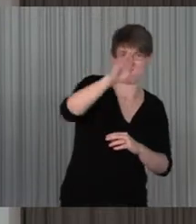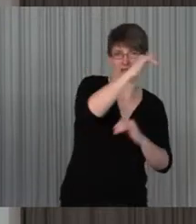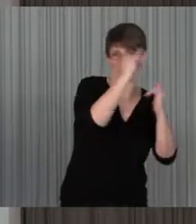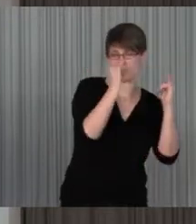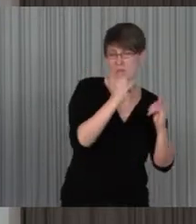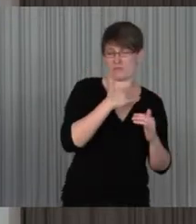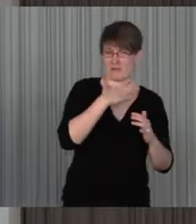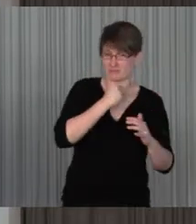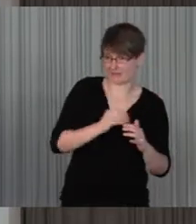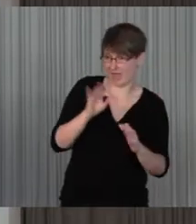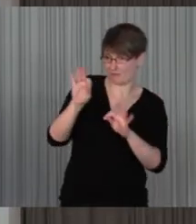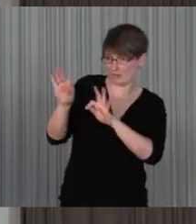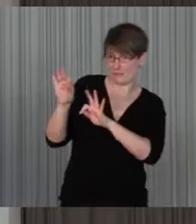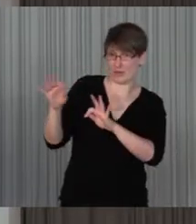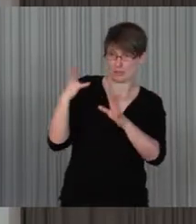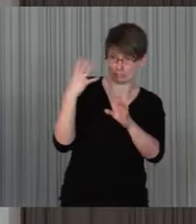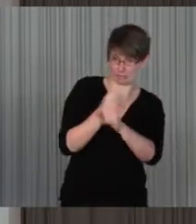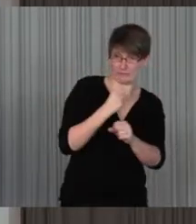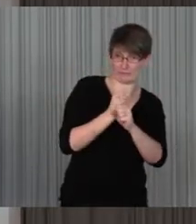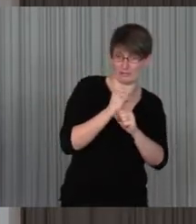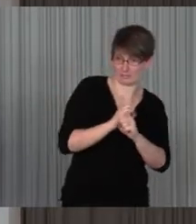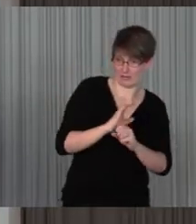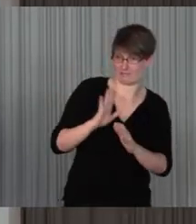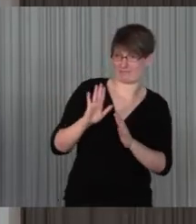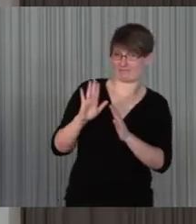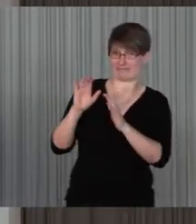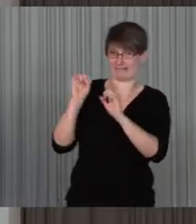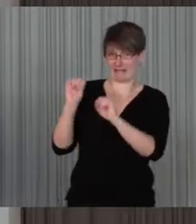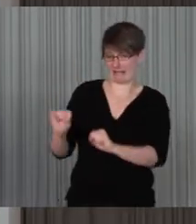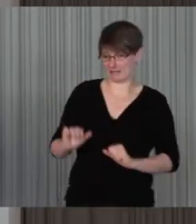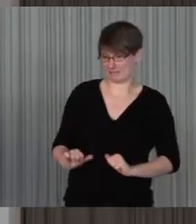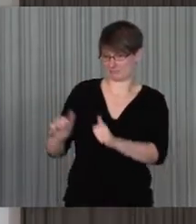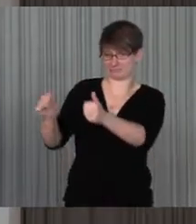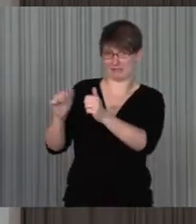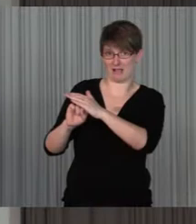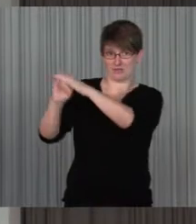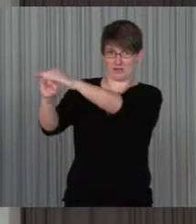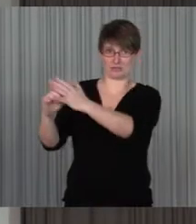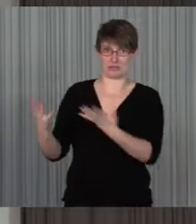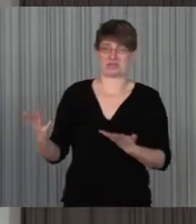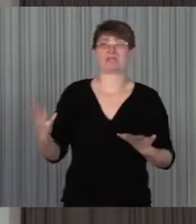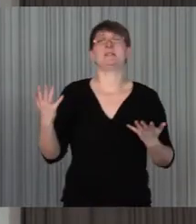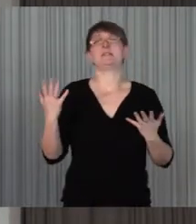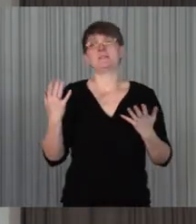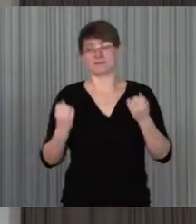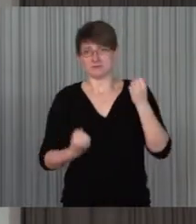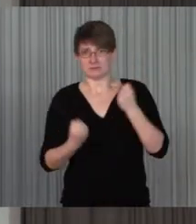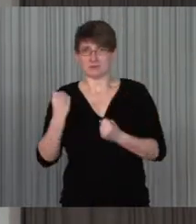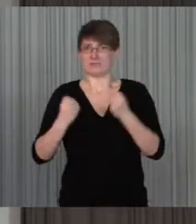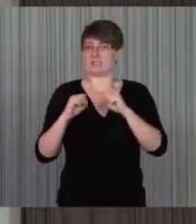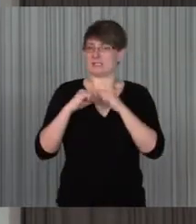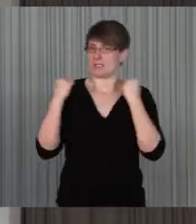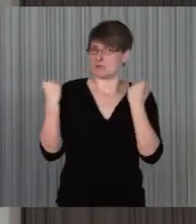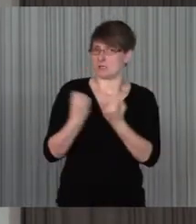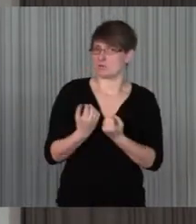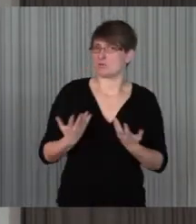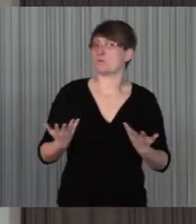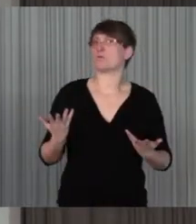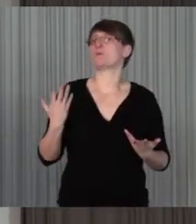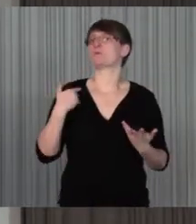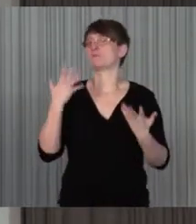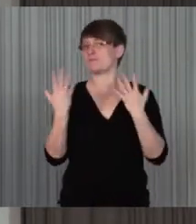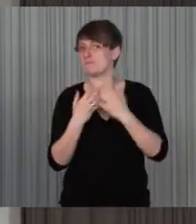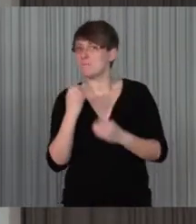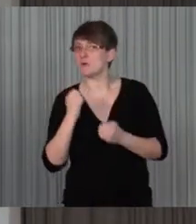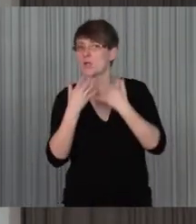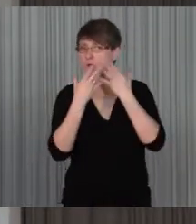besonderen Bedarfe, der tatsächlich darauf reagieren kann, was es mit schwierigen Situationen, die es möglicherweise gibt und in